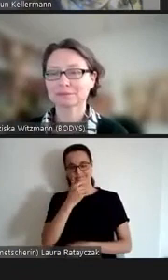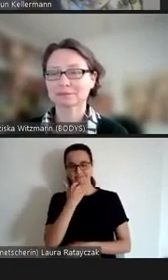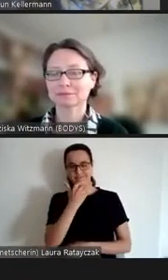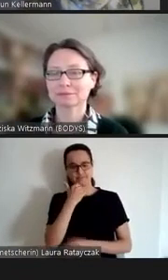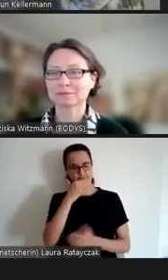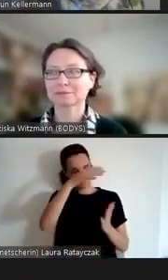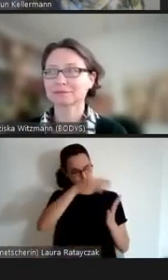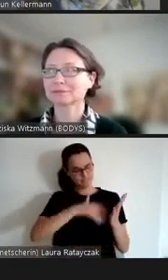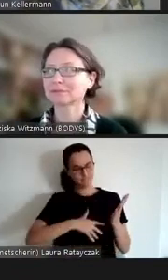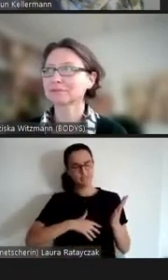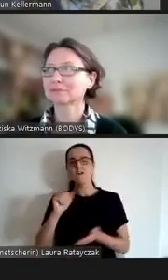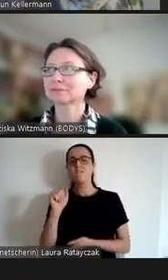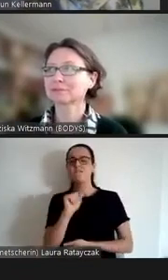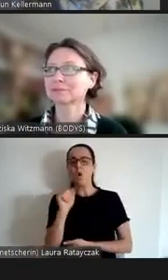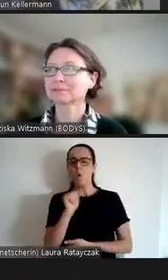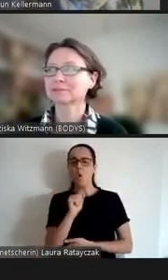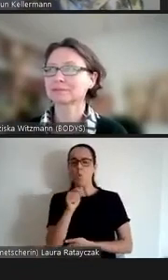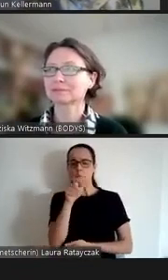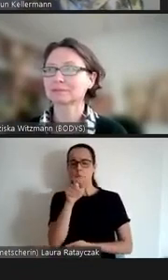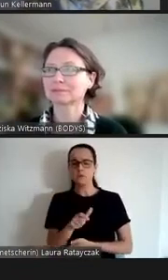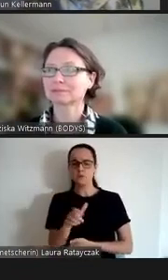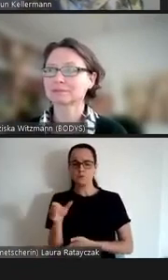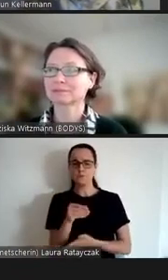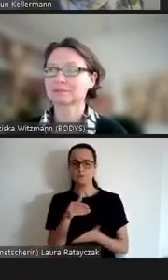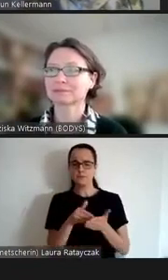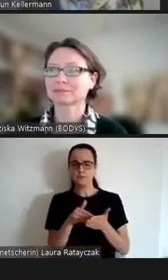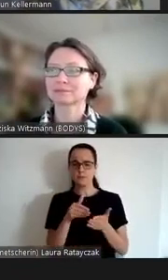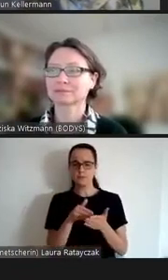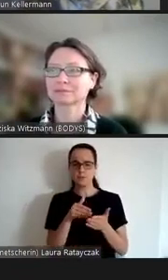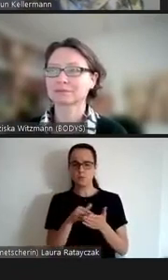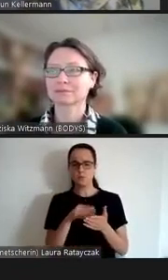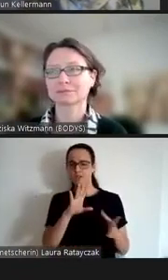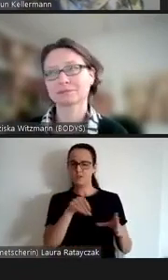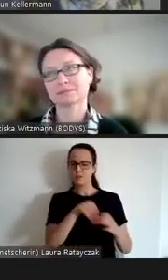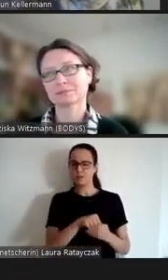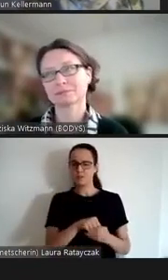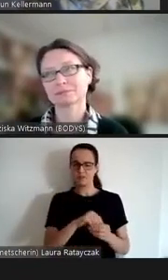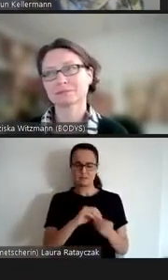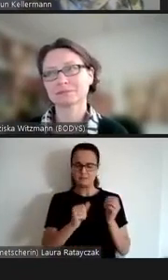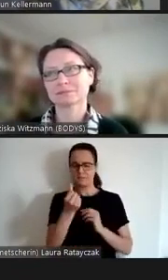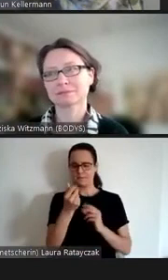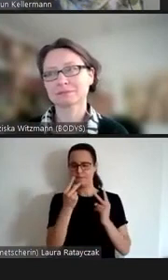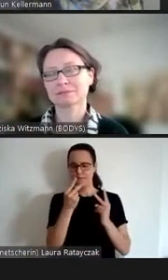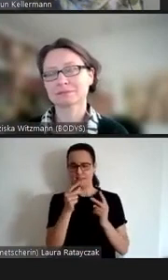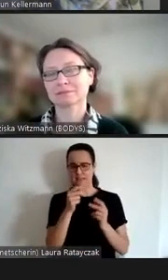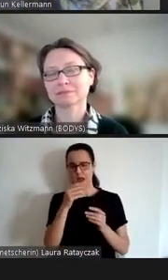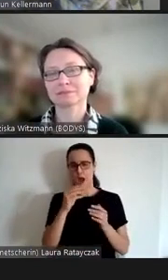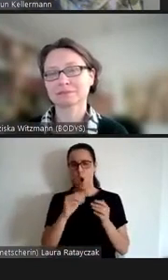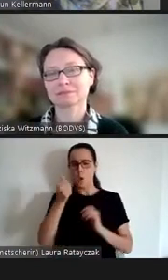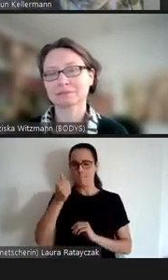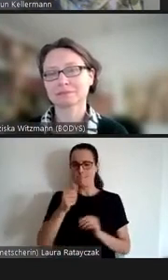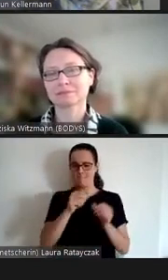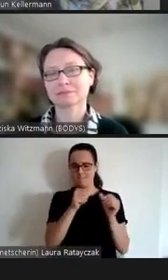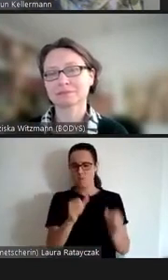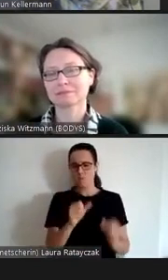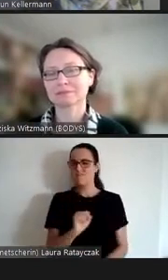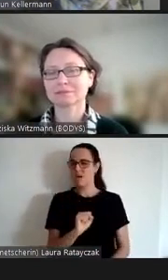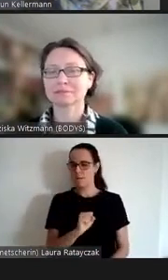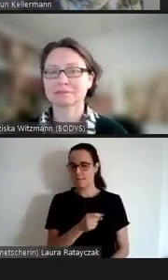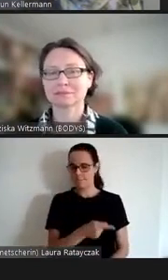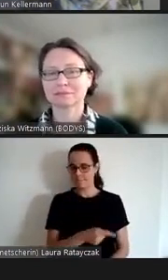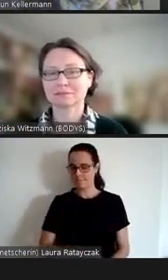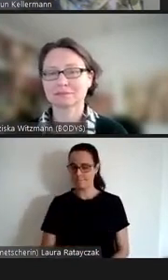eine Figur mit Behinderung so sehr in den Mittelpunkt rückt um beispielsweise eine